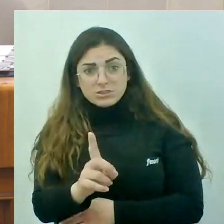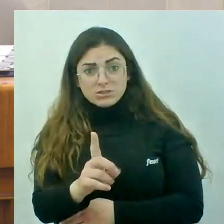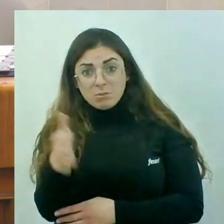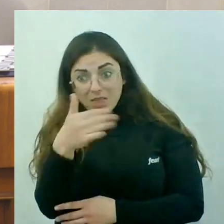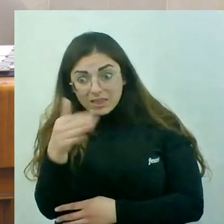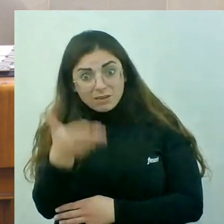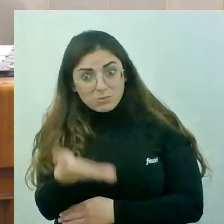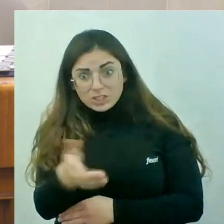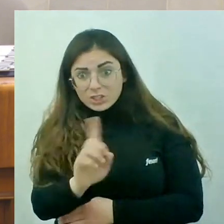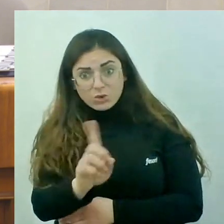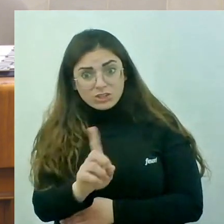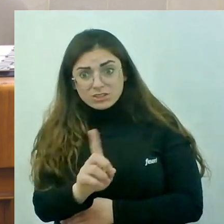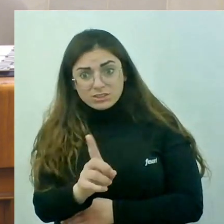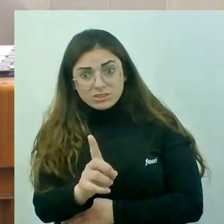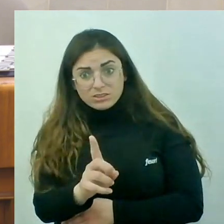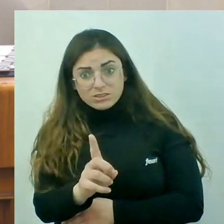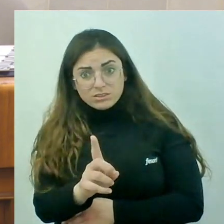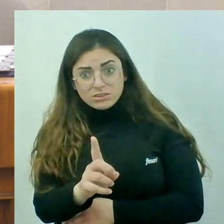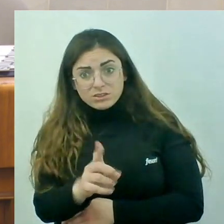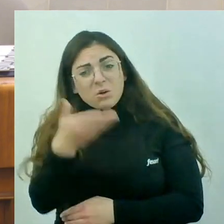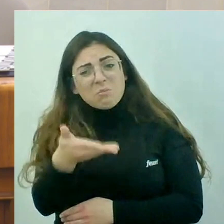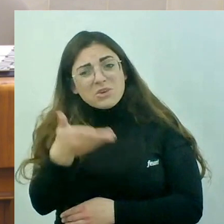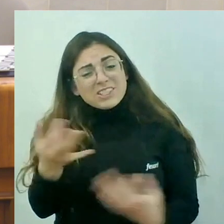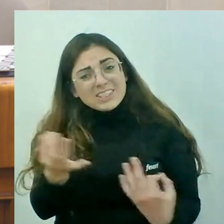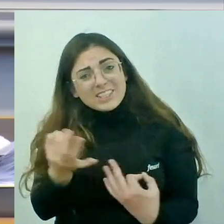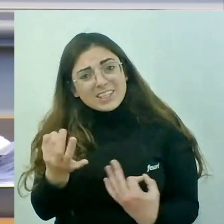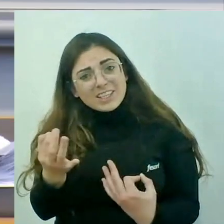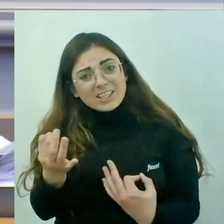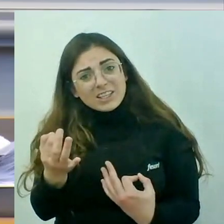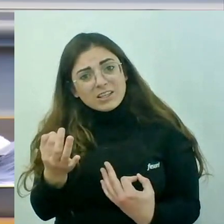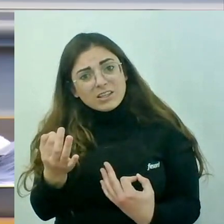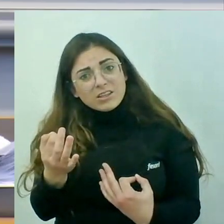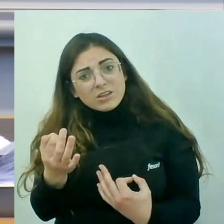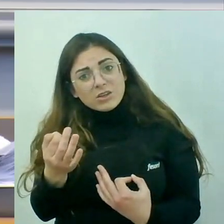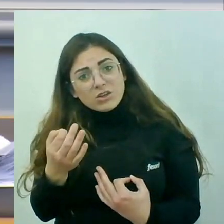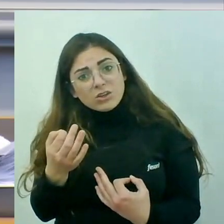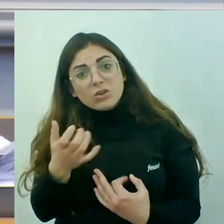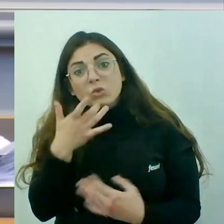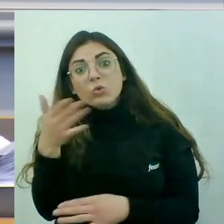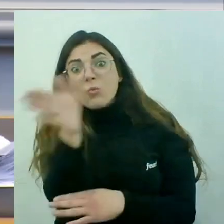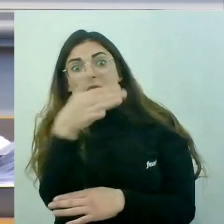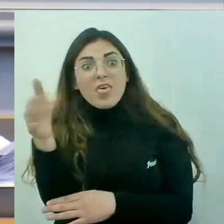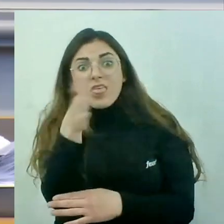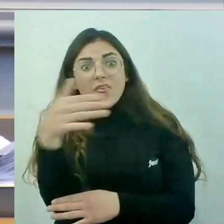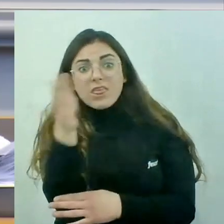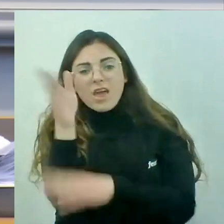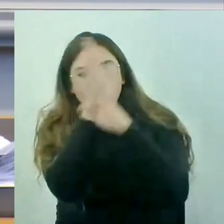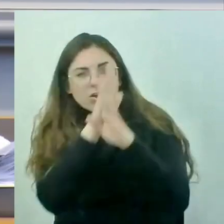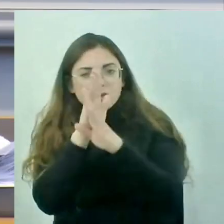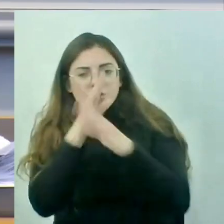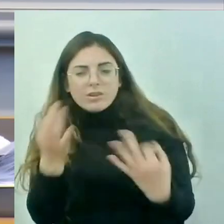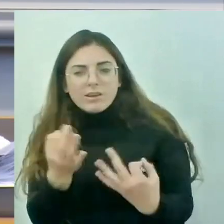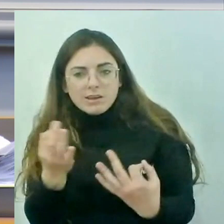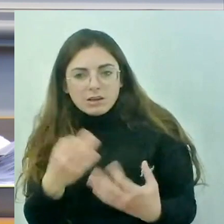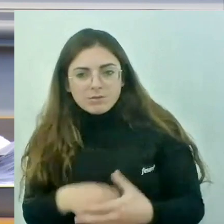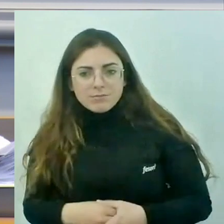important no es esta bandera. Saps què és lo important? El que vostès amaguen quan ensenyen esta bandera, quan porten estas emocions. Els que vostès amaguen